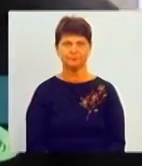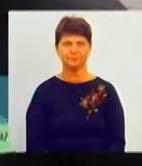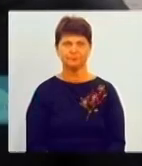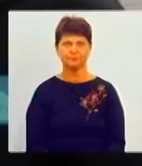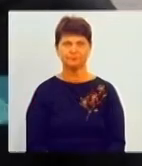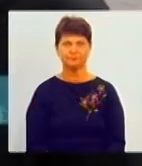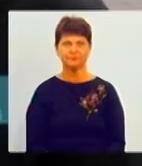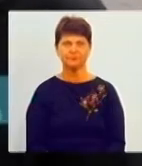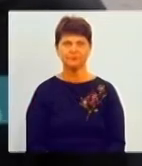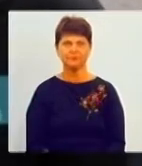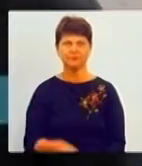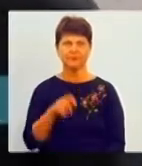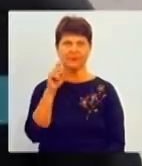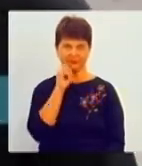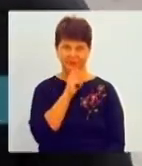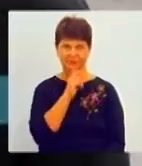Вінницькими? У нас такі є?